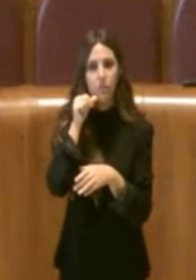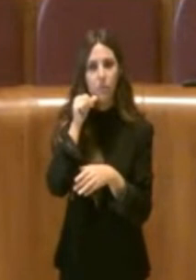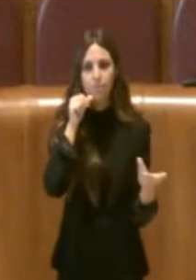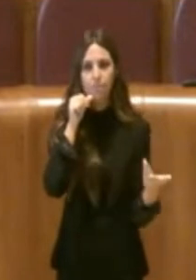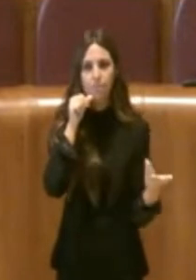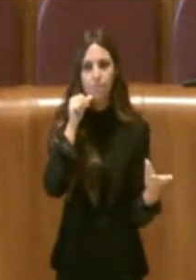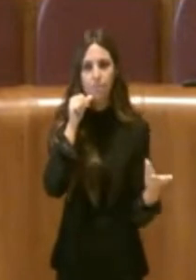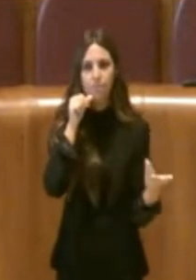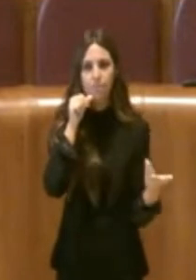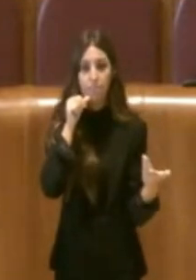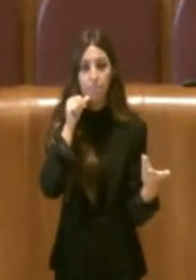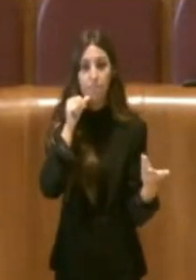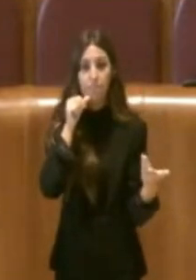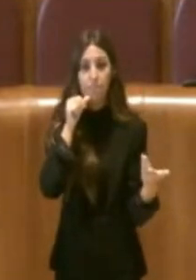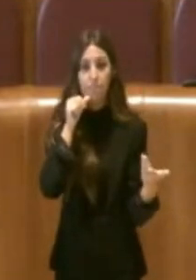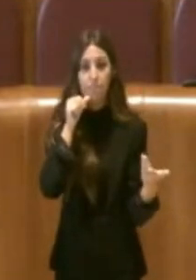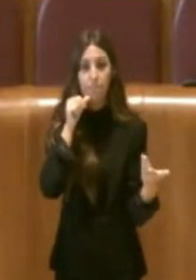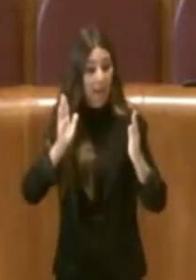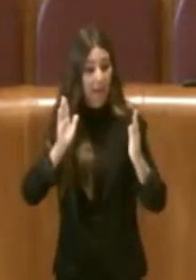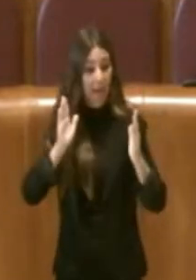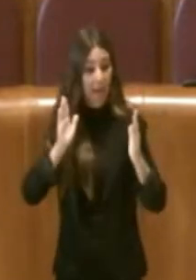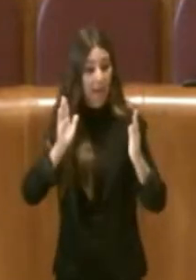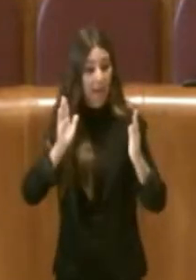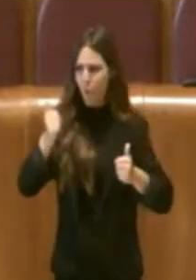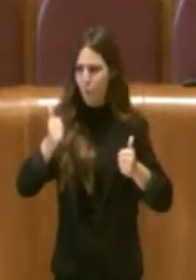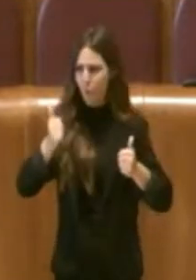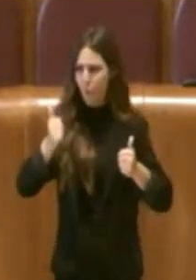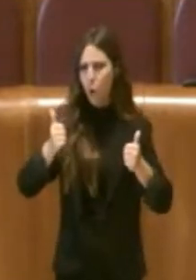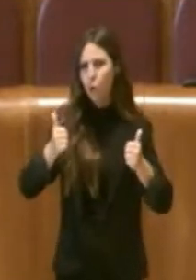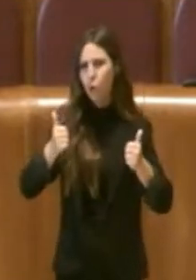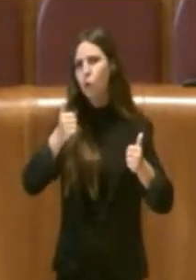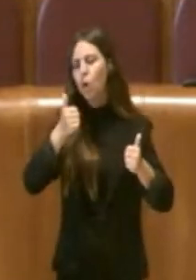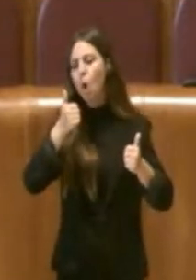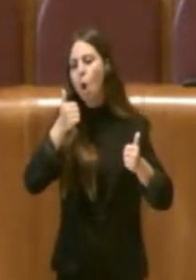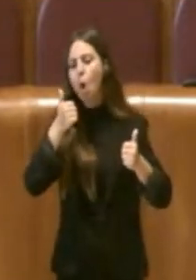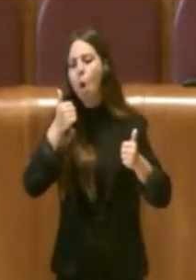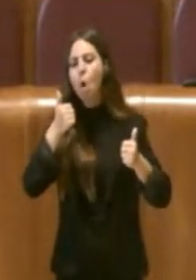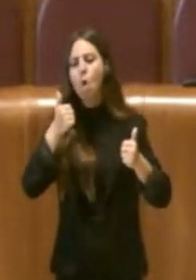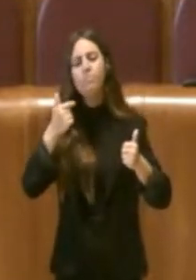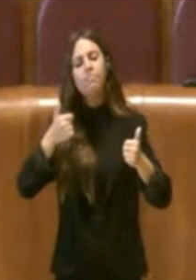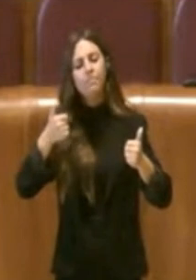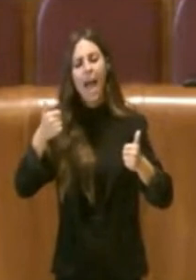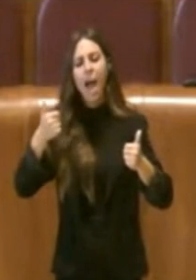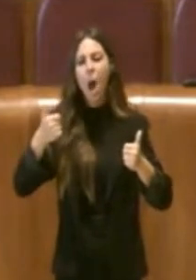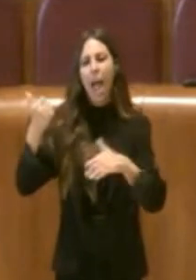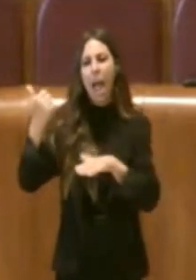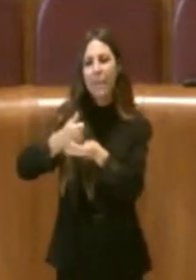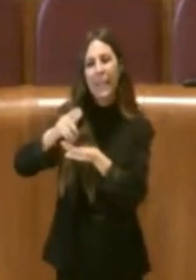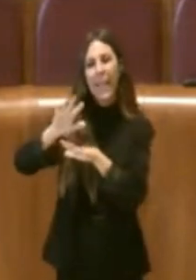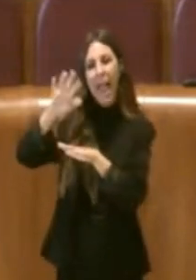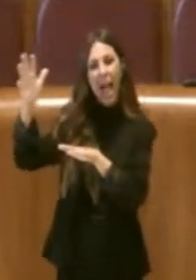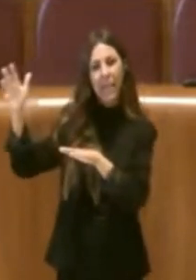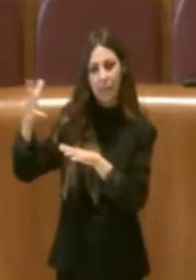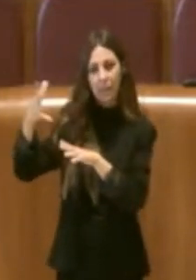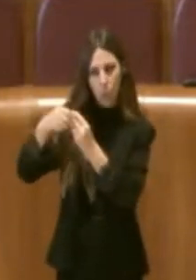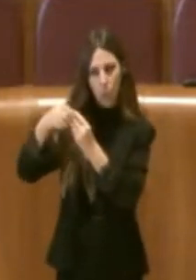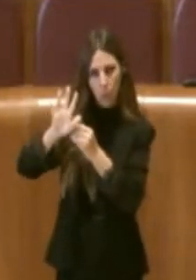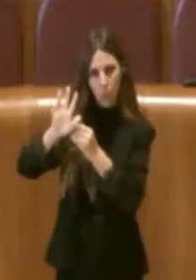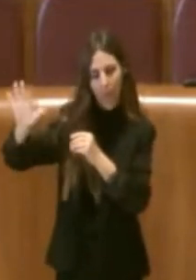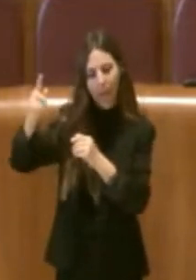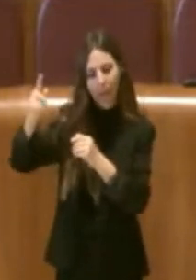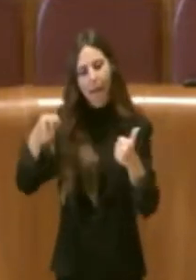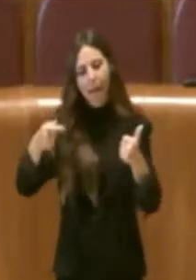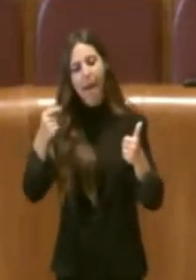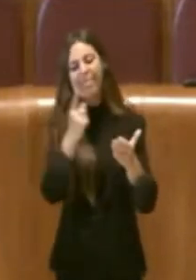paragonata e parificata, avere gli stessi strumenti delle altre capitali europee e